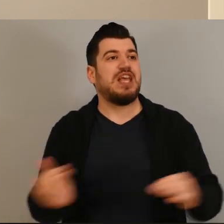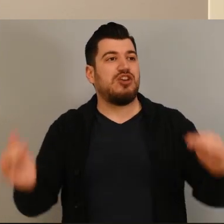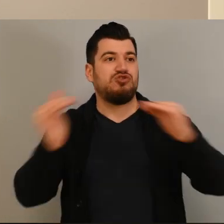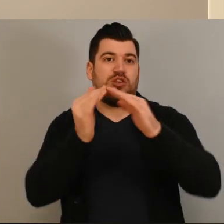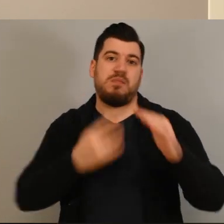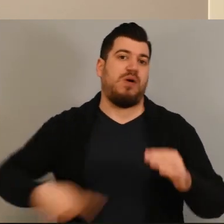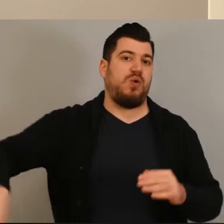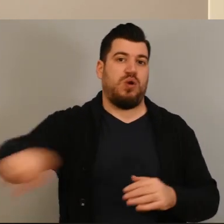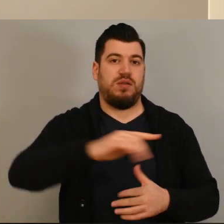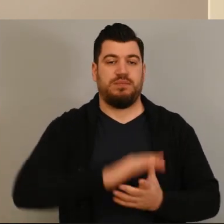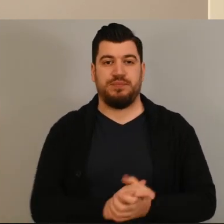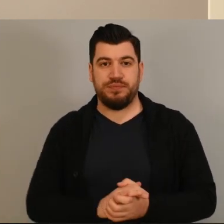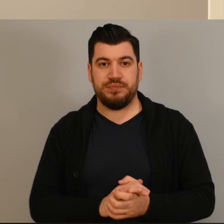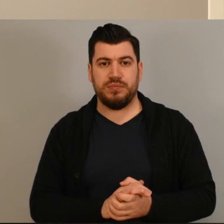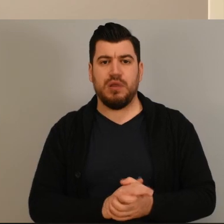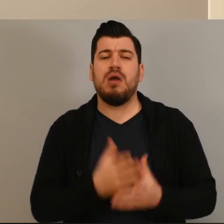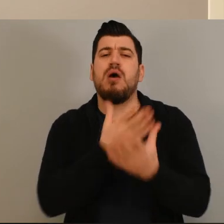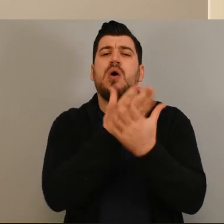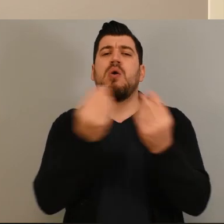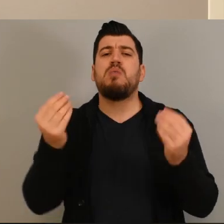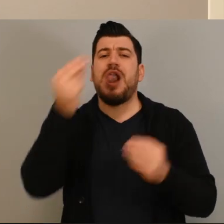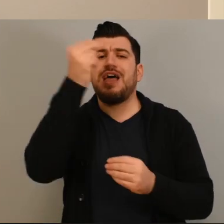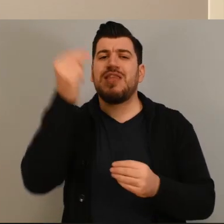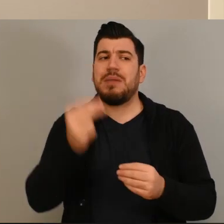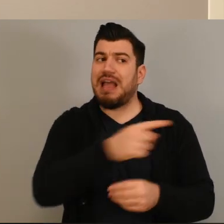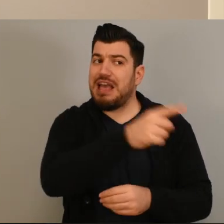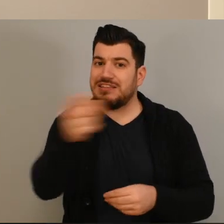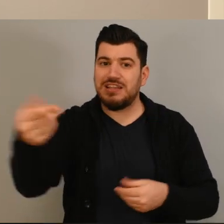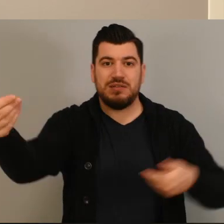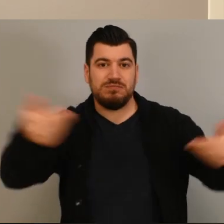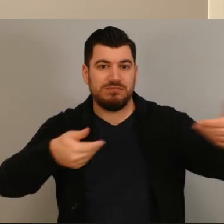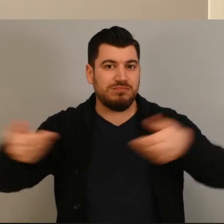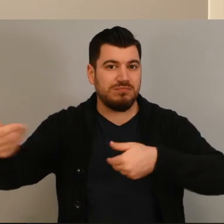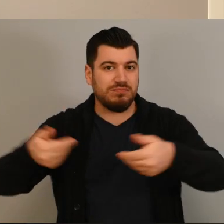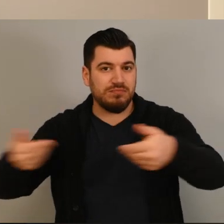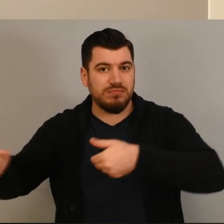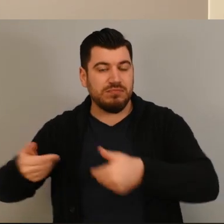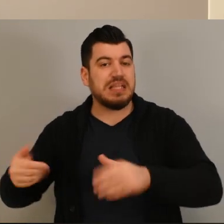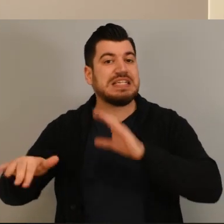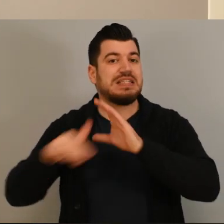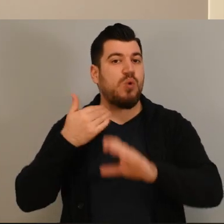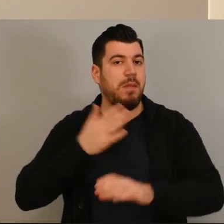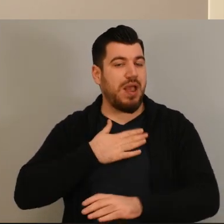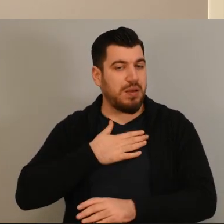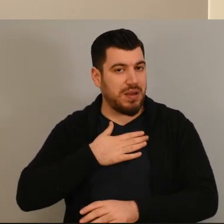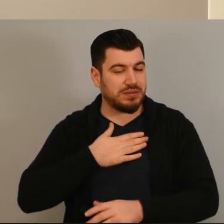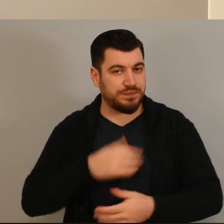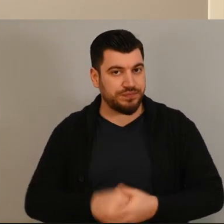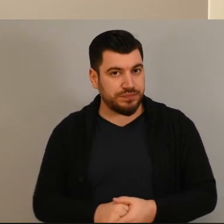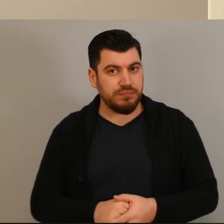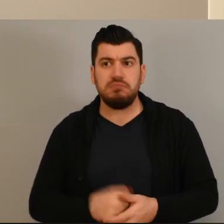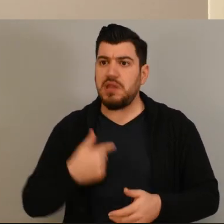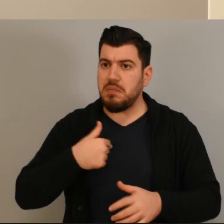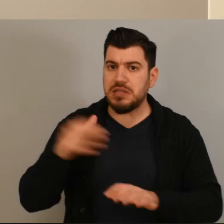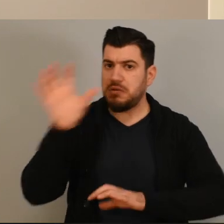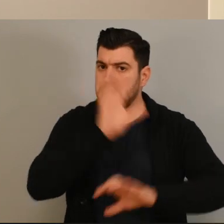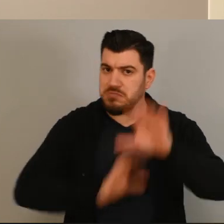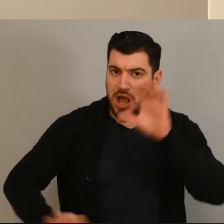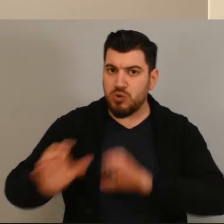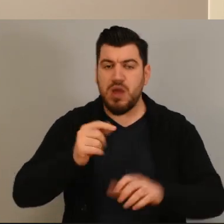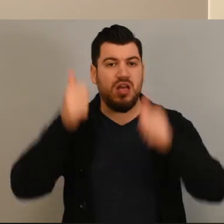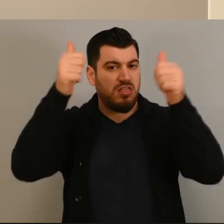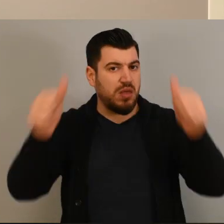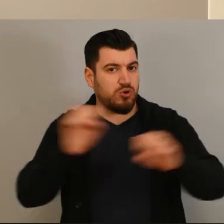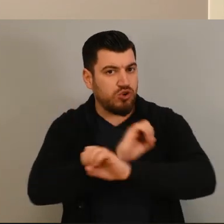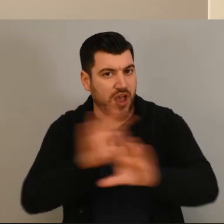επισκεπτών με αναπηρία. Πολλά τα θέματα που μας στέλνετε στο infopapakimeallamathia.gr